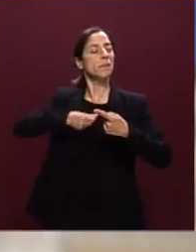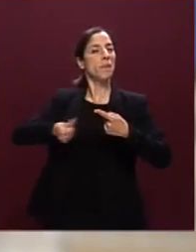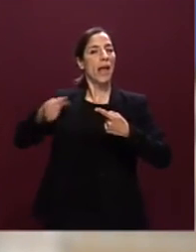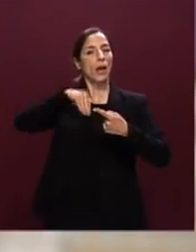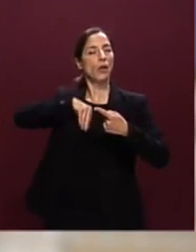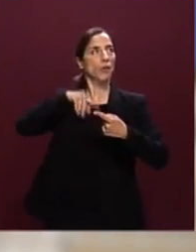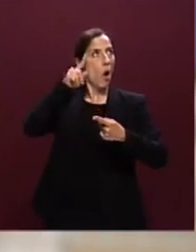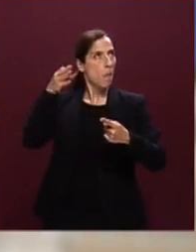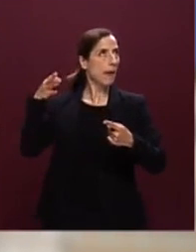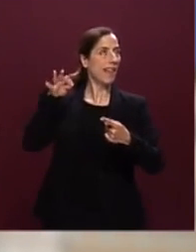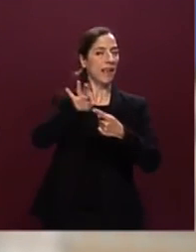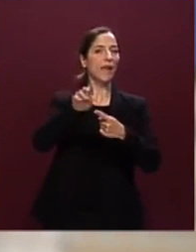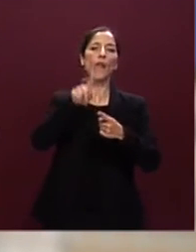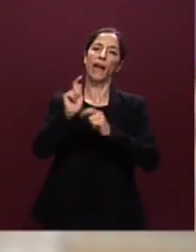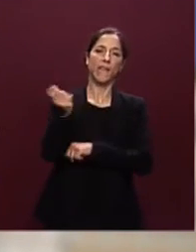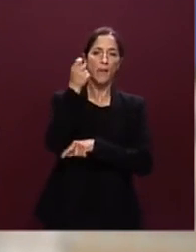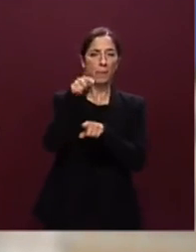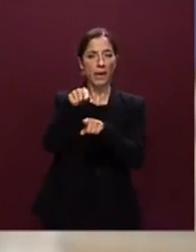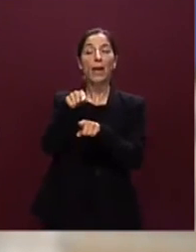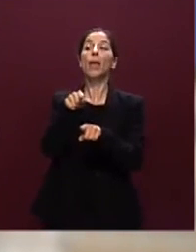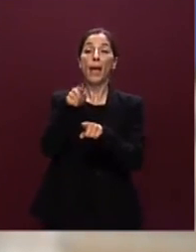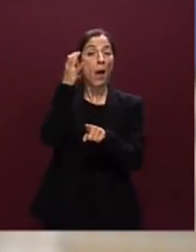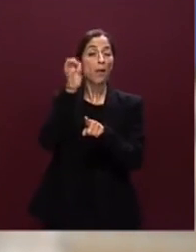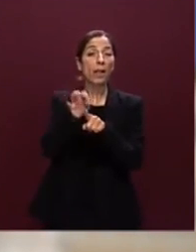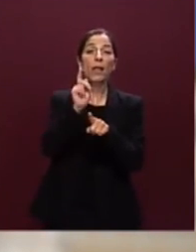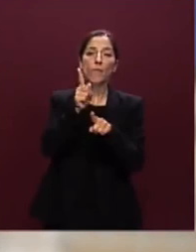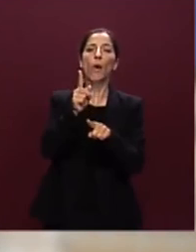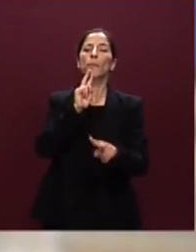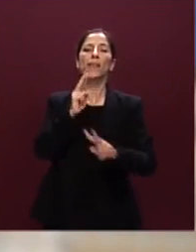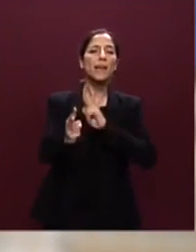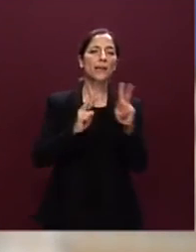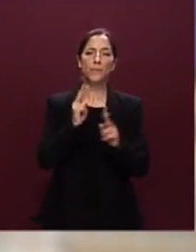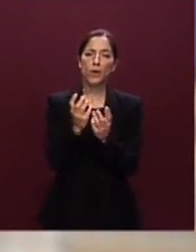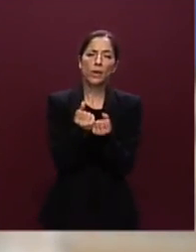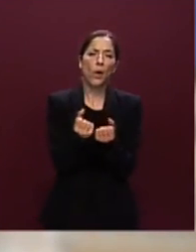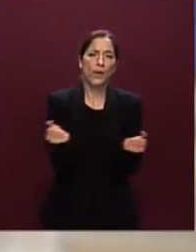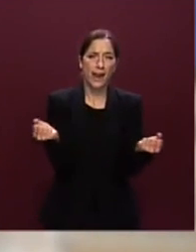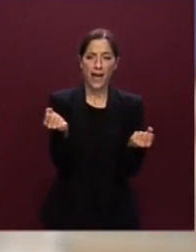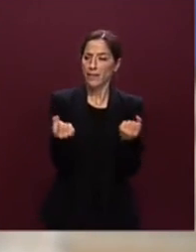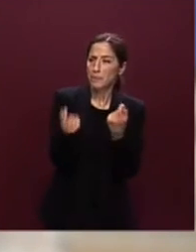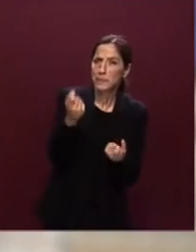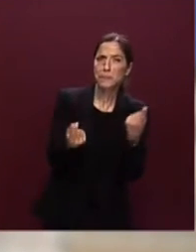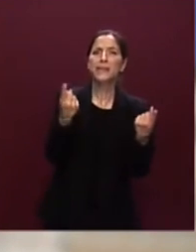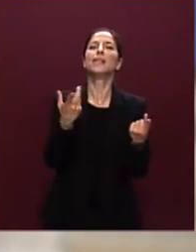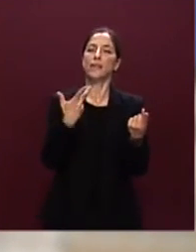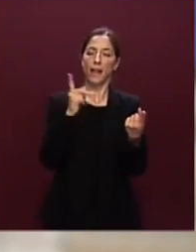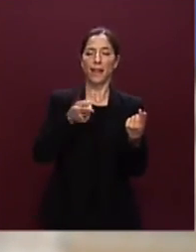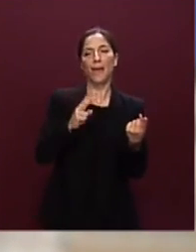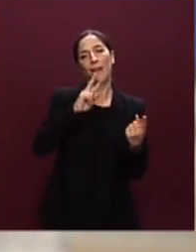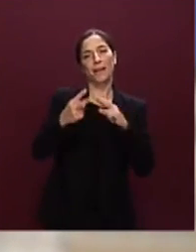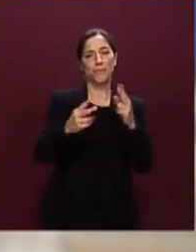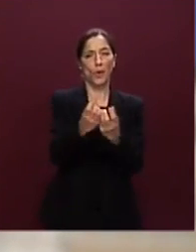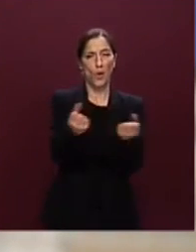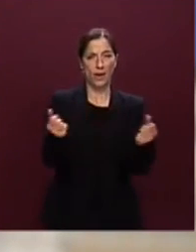nostra la possibilità di poter dare risposte concrete rispetto alle questioni che sono state sollevate ecco su questi